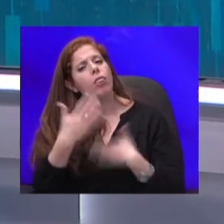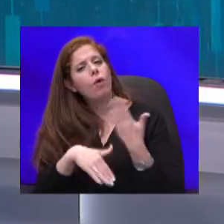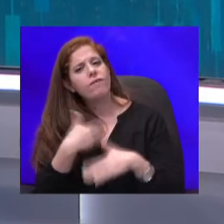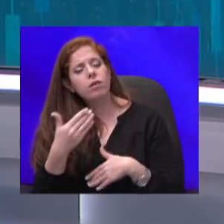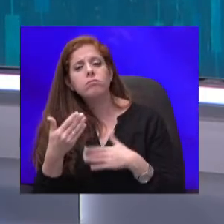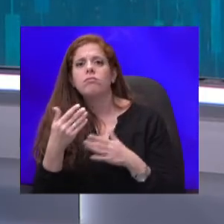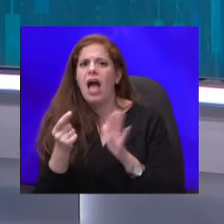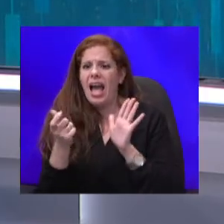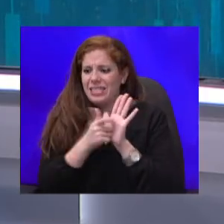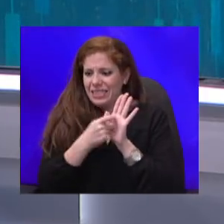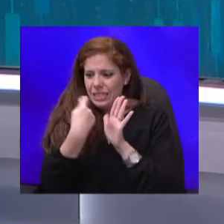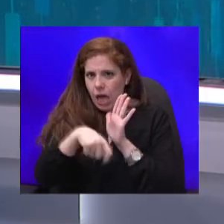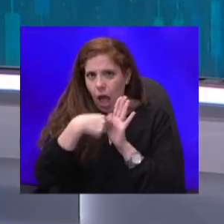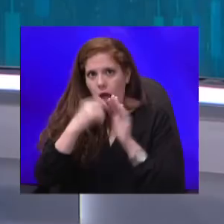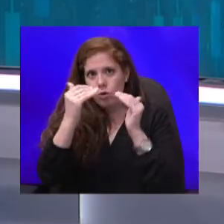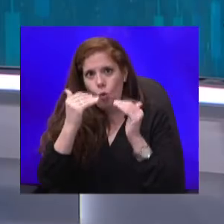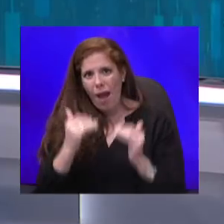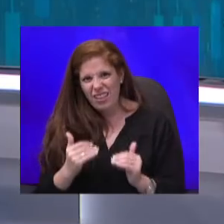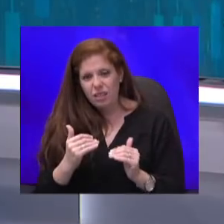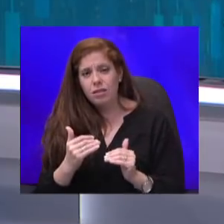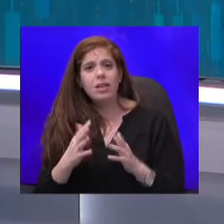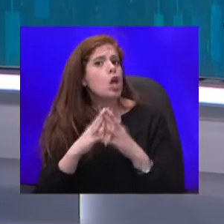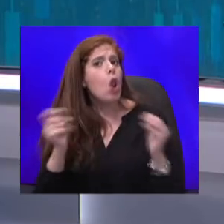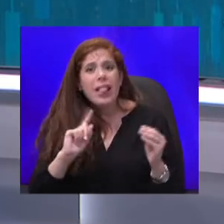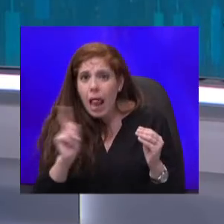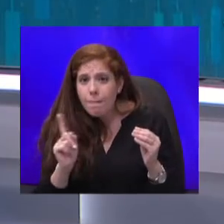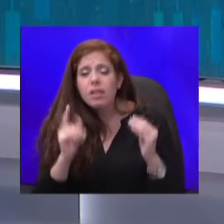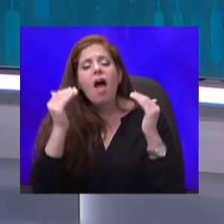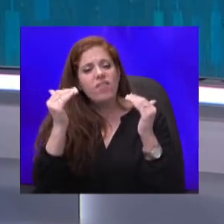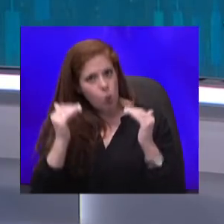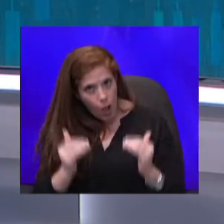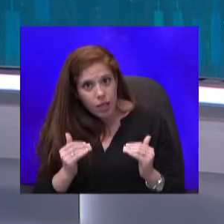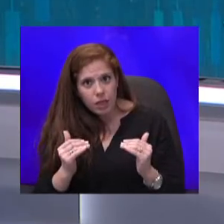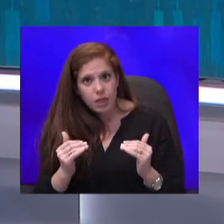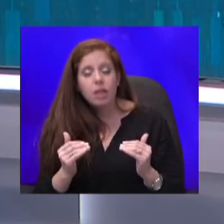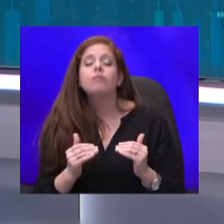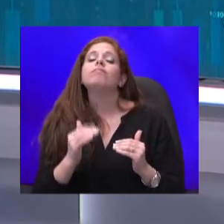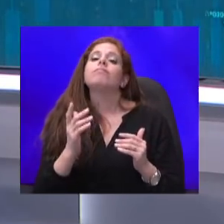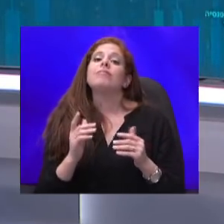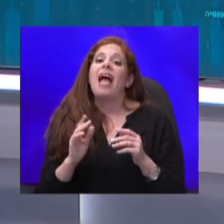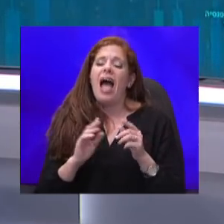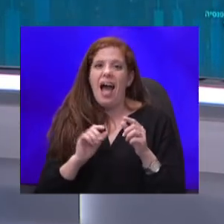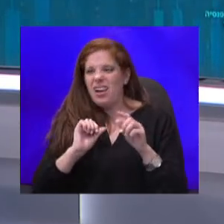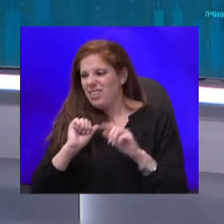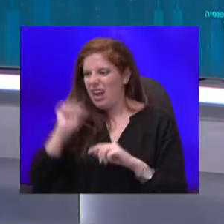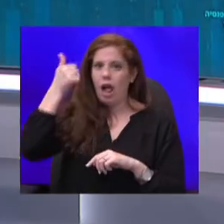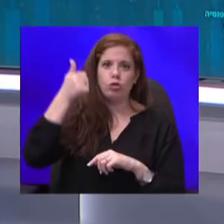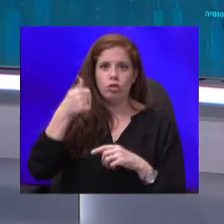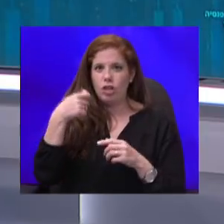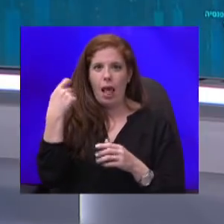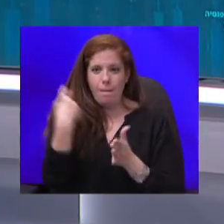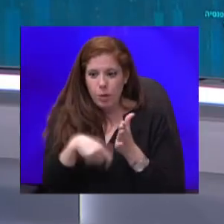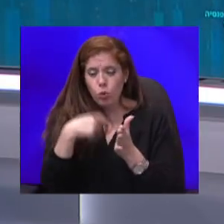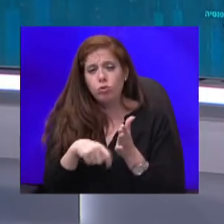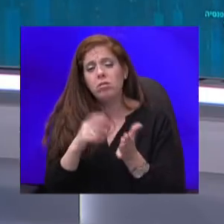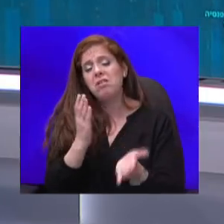לפני הסגר הבא. היא לא נעלמת, אבל היא יורדת. הגל הראשוני הזה של הביקוש פשוט ממצא את עצמו, והעסקים נשארים להבין, אוקיי,